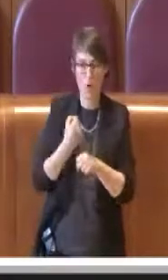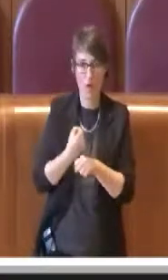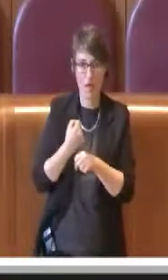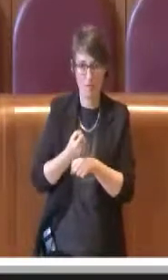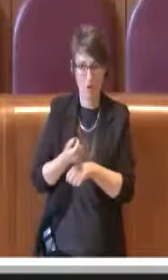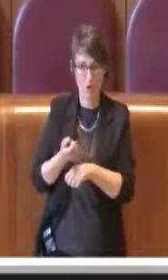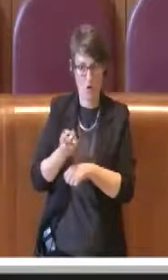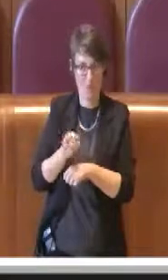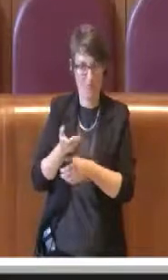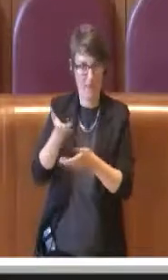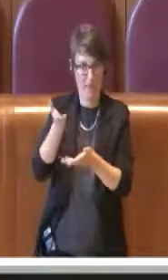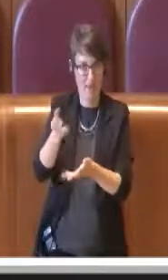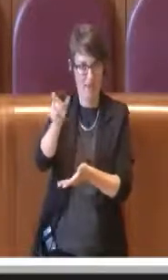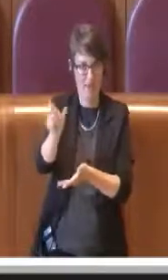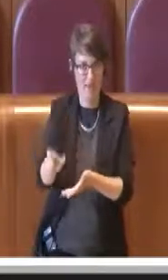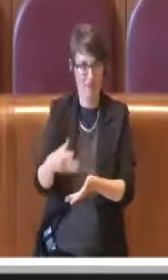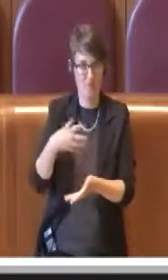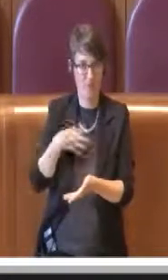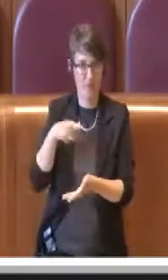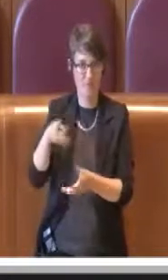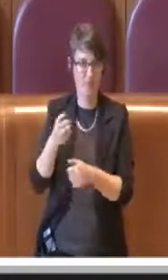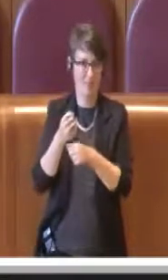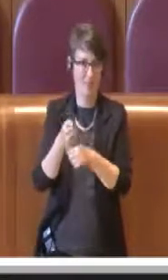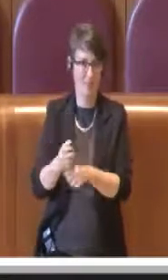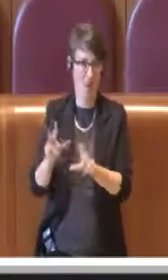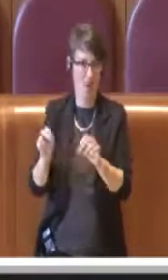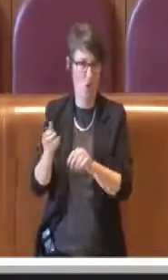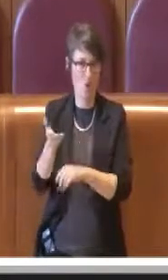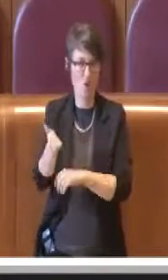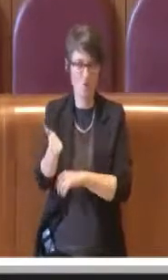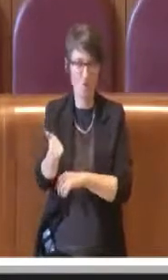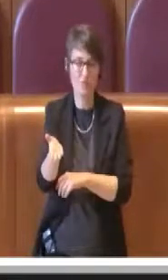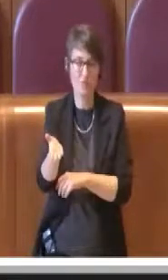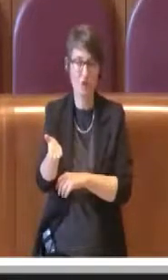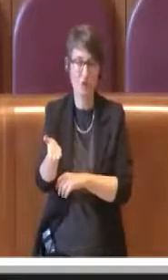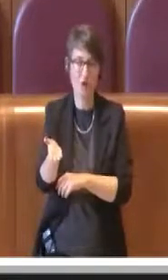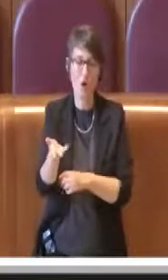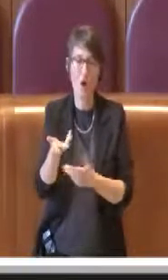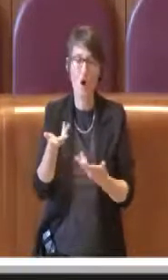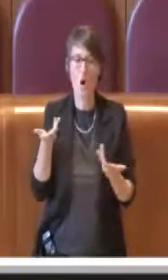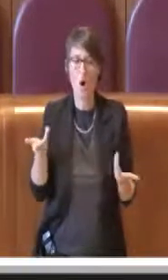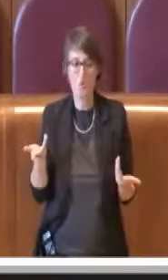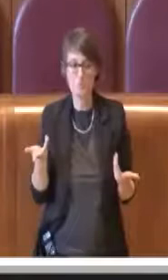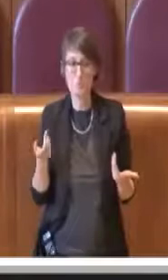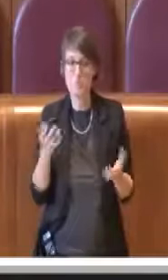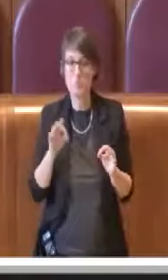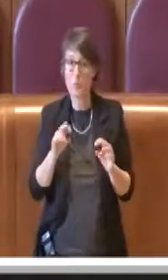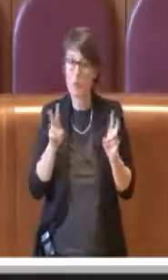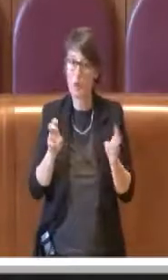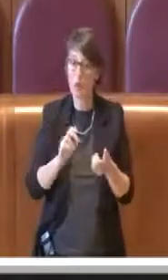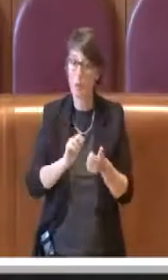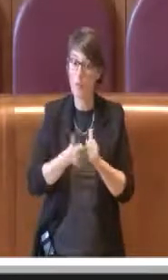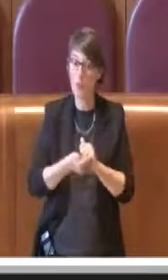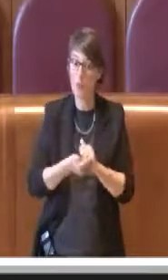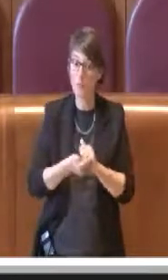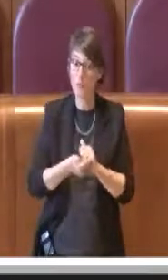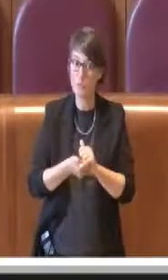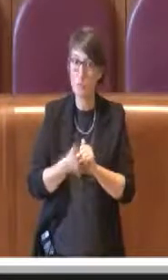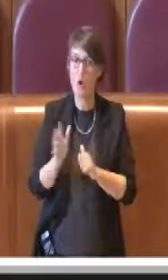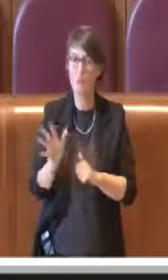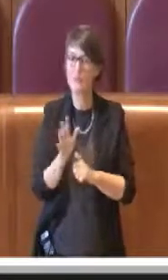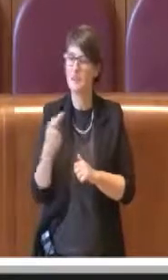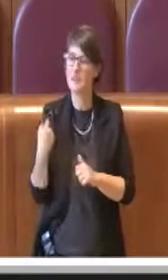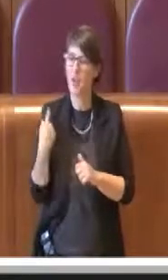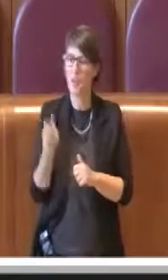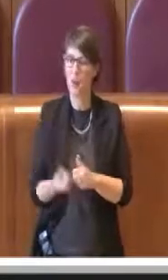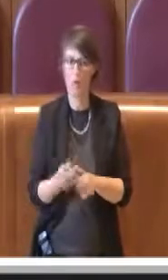che appena è stata incaricata, abbiamo dei punti di vista che mi sembra siano molto spesso comuni, quindi la